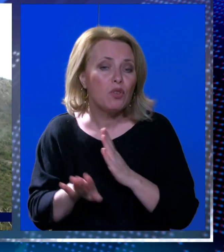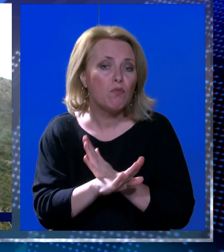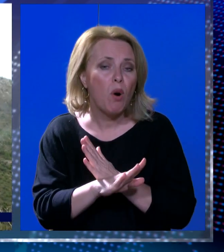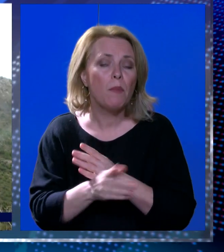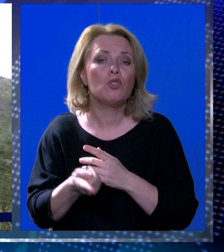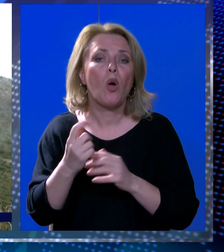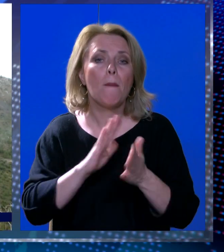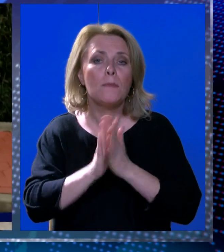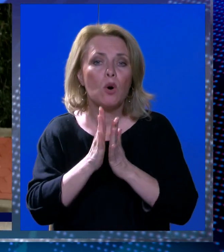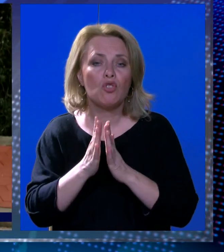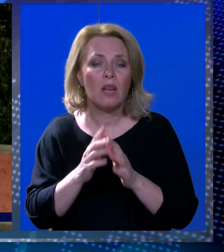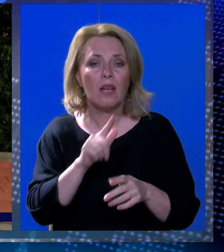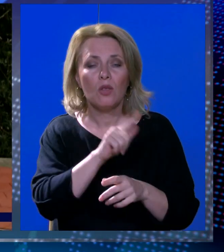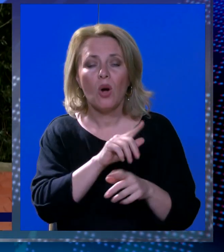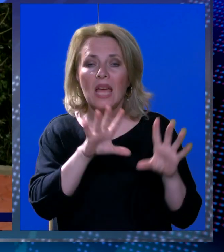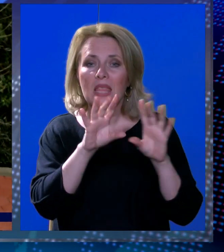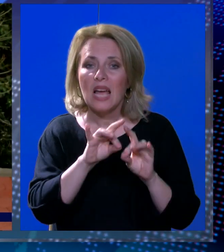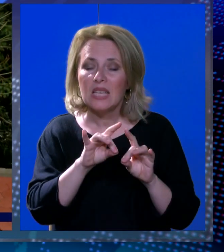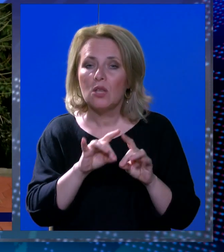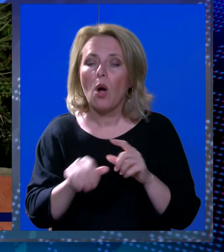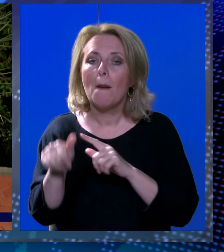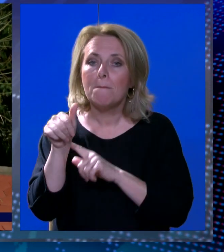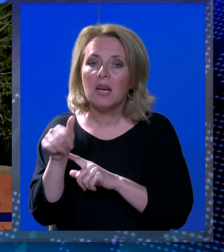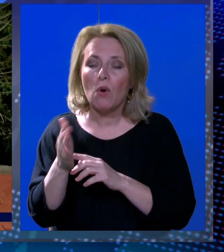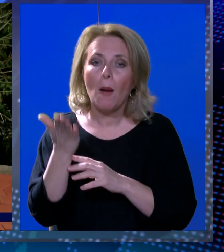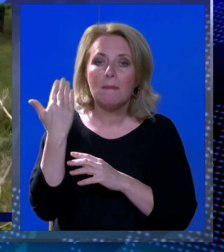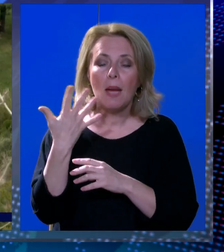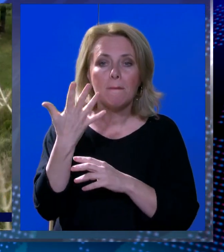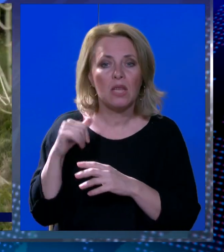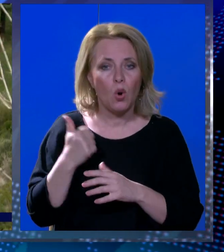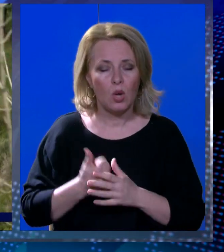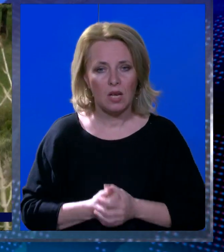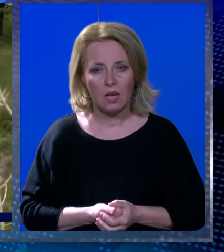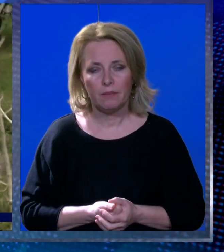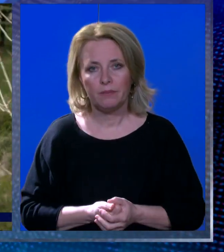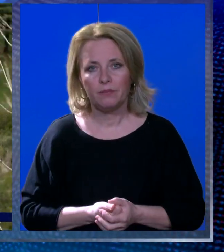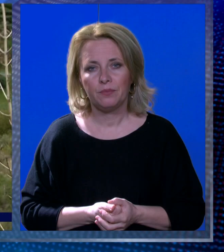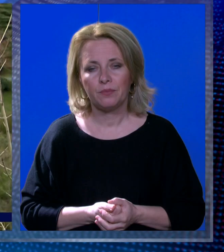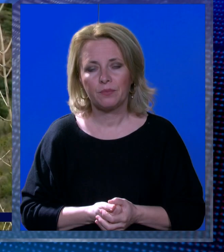hidroelektrani Dubrovniku platu, tok kobnog 10. sjećnja prije točno pet godina.